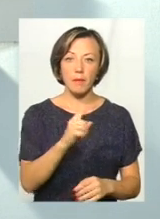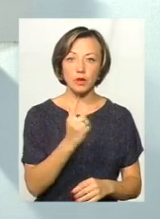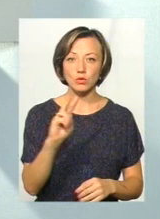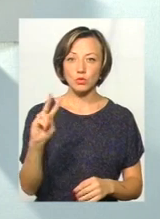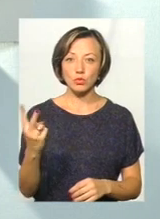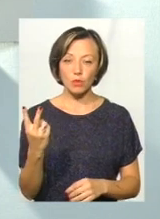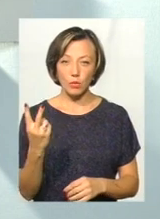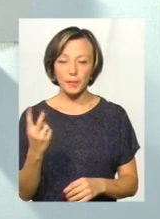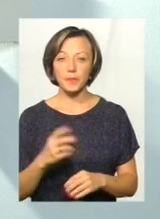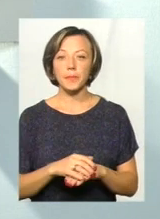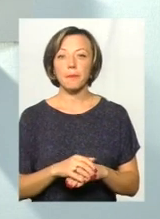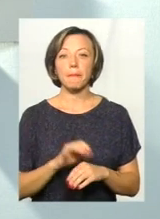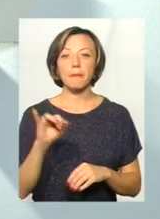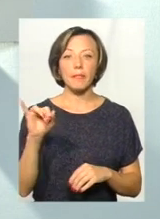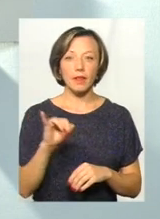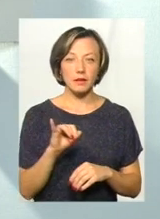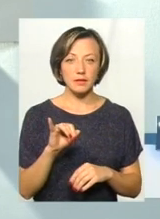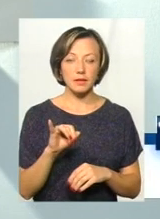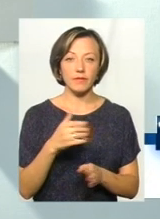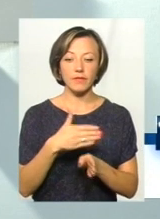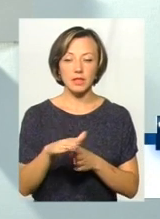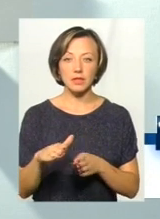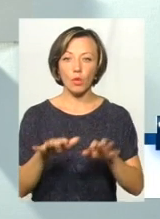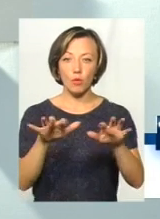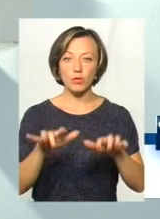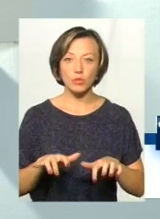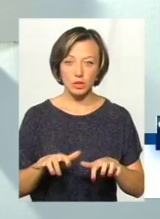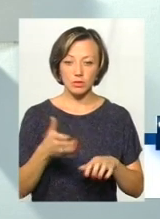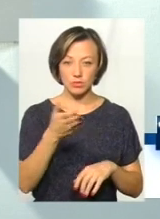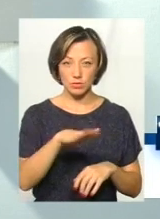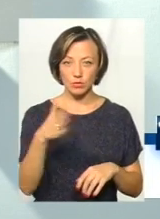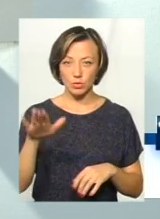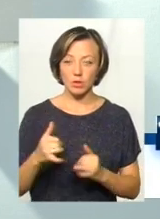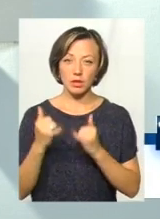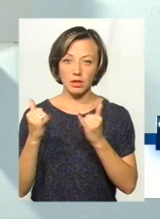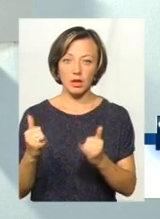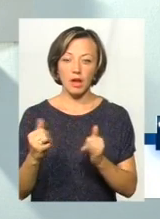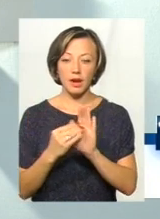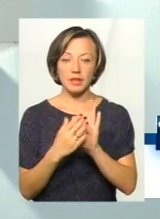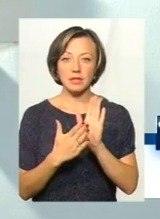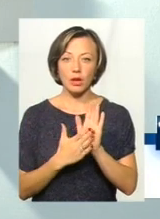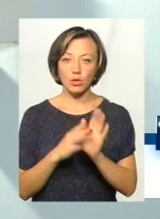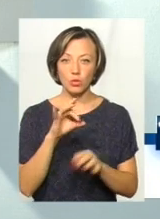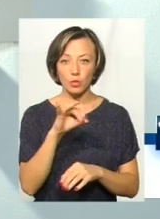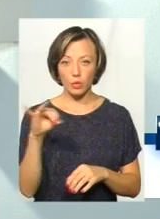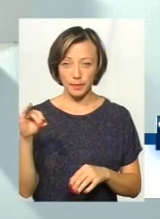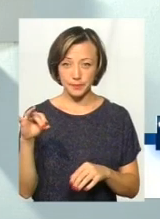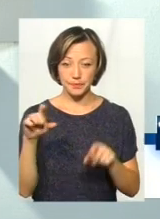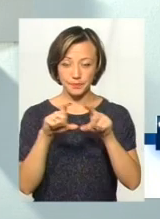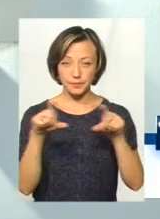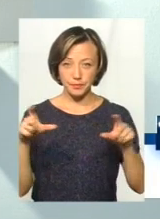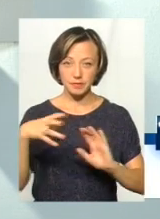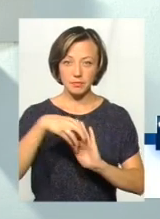так і для другого. І, власне, виділені комп'ютерні одиниці саме для реєстратур, які і